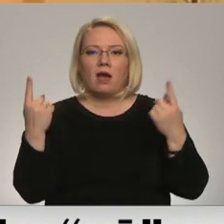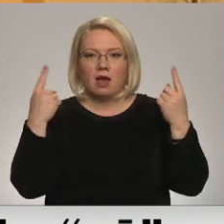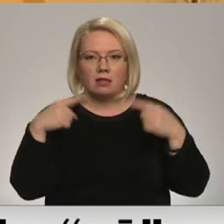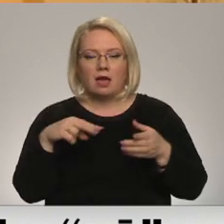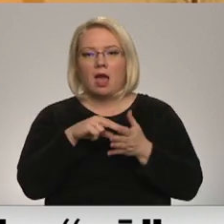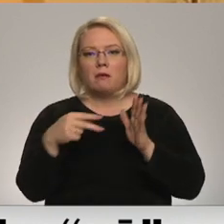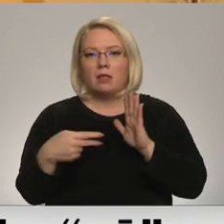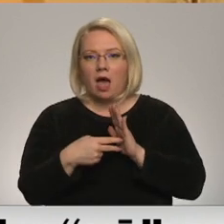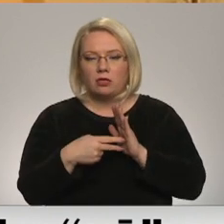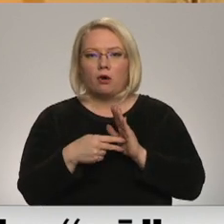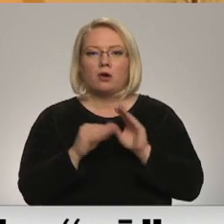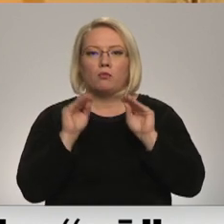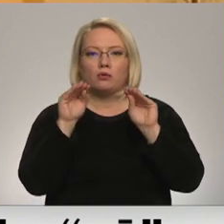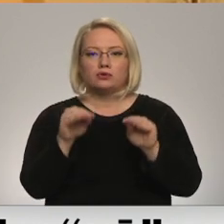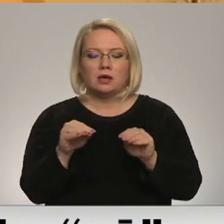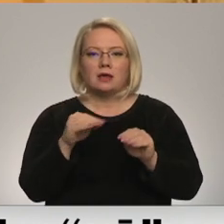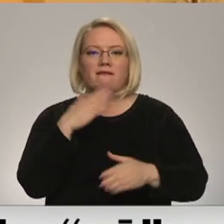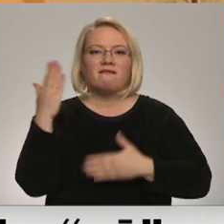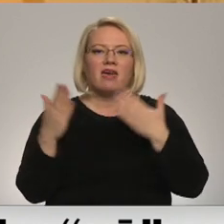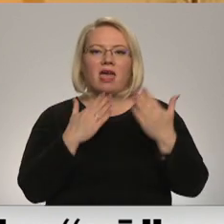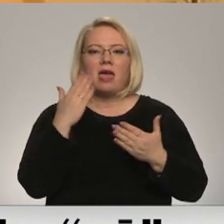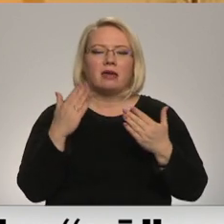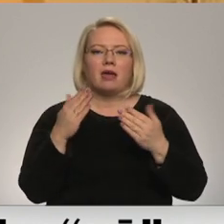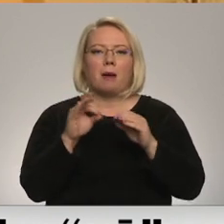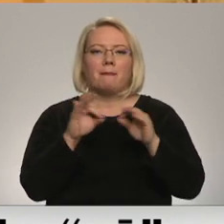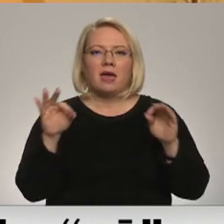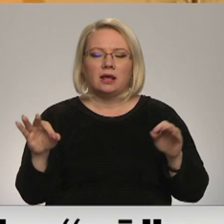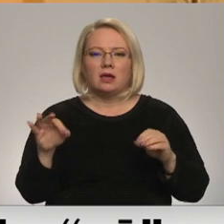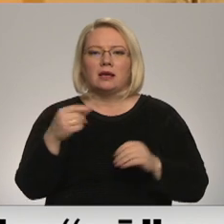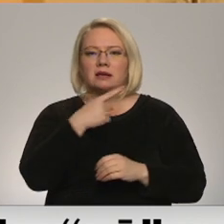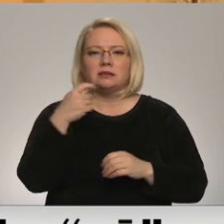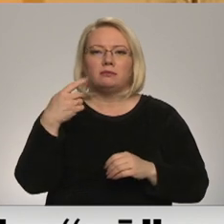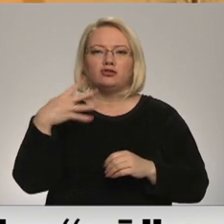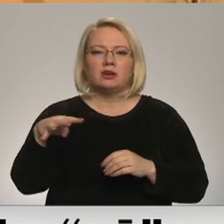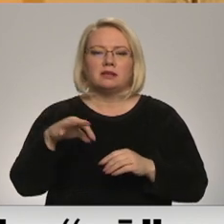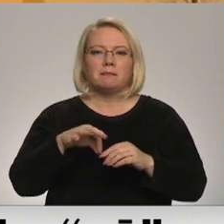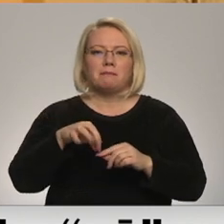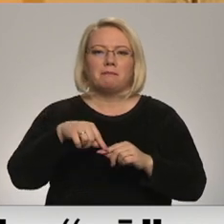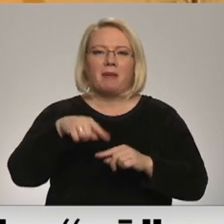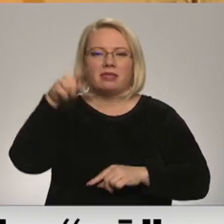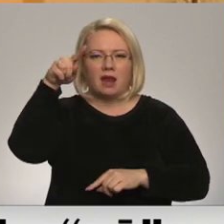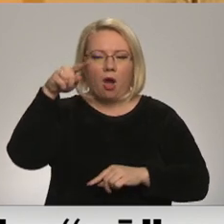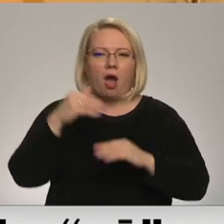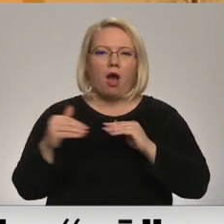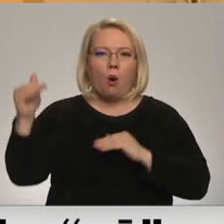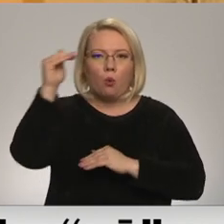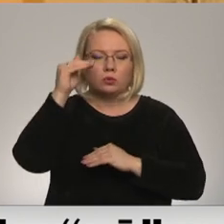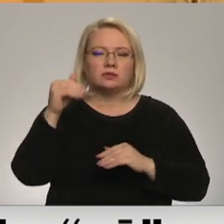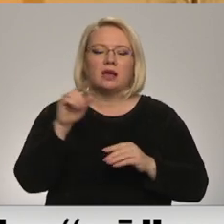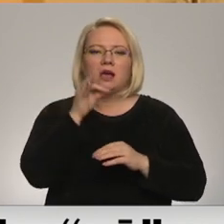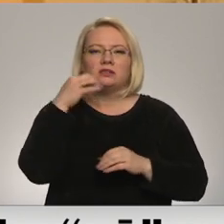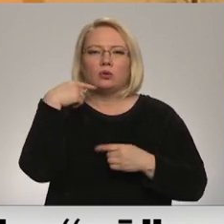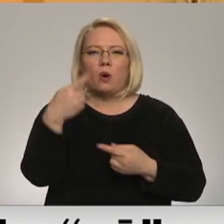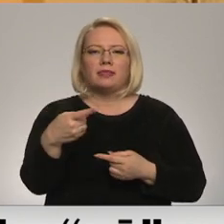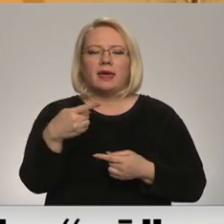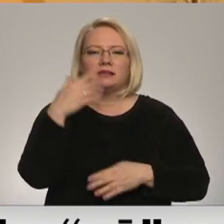plānojam uzstādīt jau arī vēja mērītāju, kas ir 140 metri augsts vēja mērītājs, kas daudz precīzāk noteikts vēja